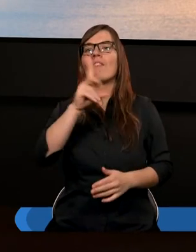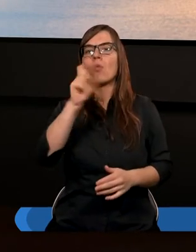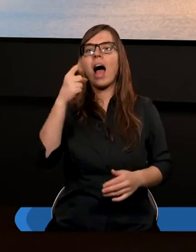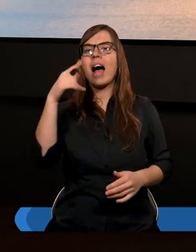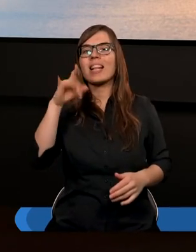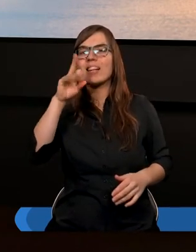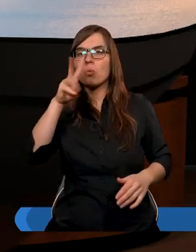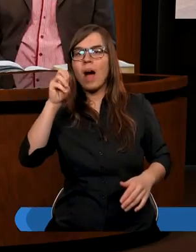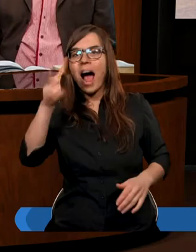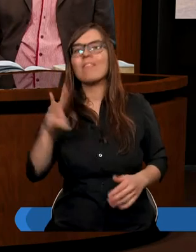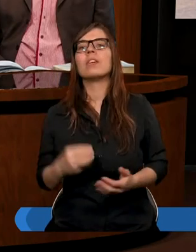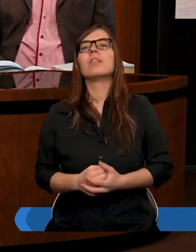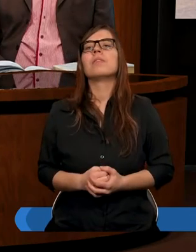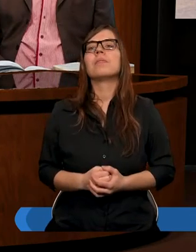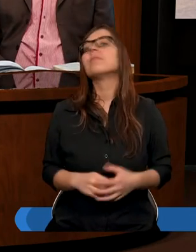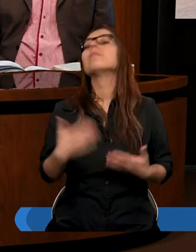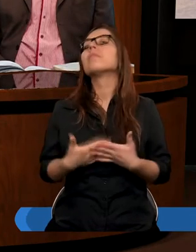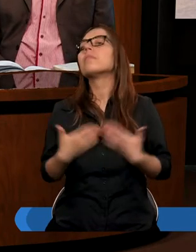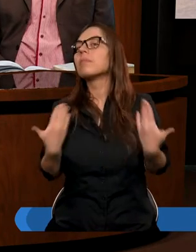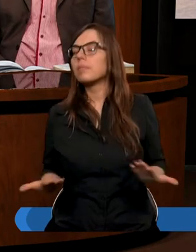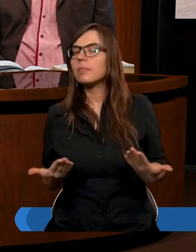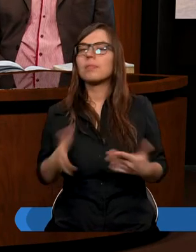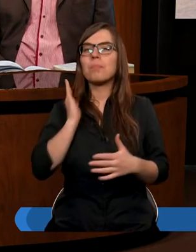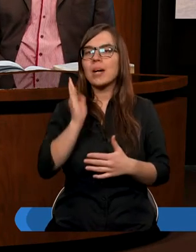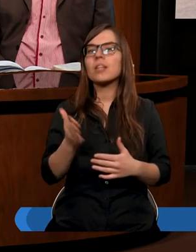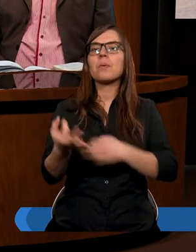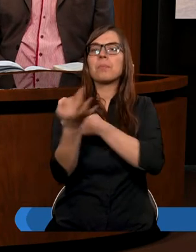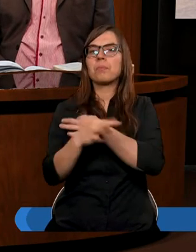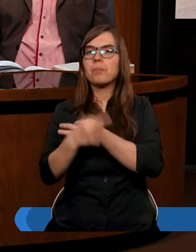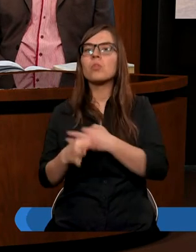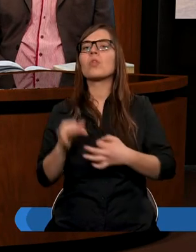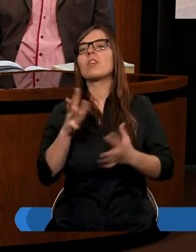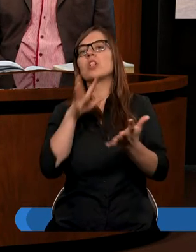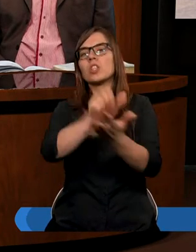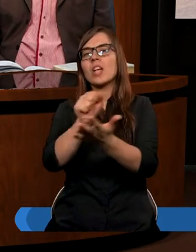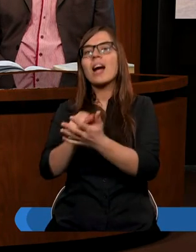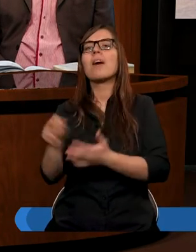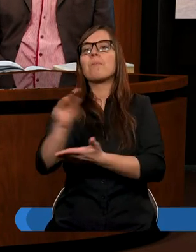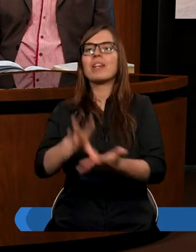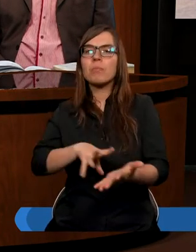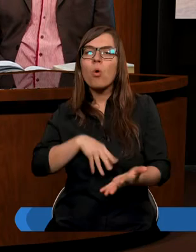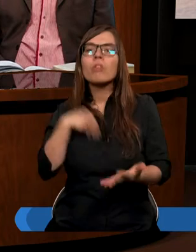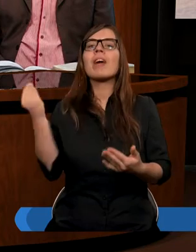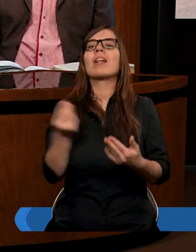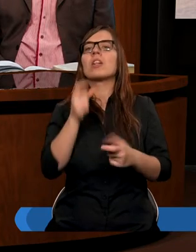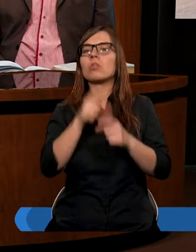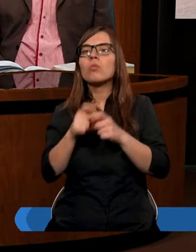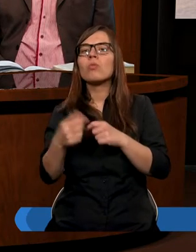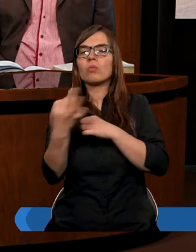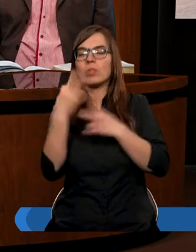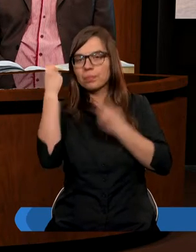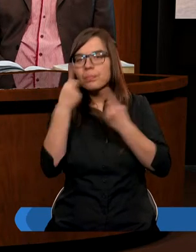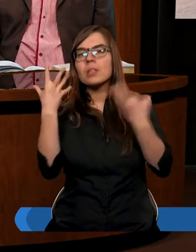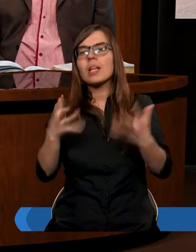Władysław, dlatego że będziemy studiowali Słowo Boże, dlatego